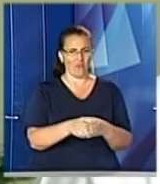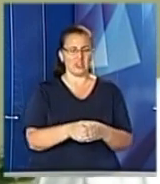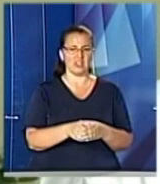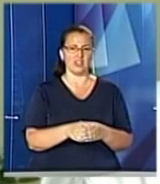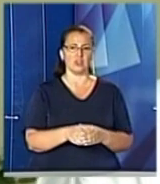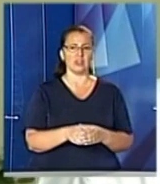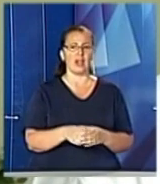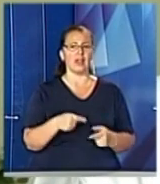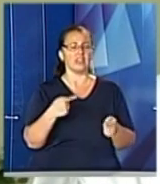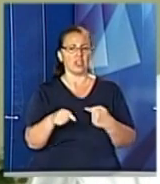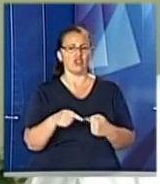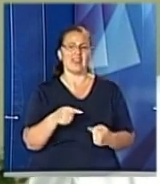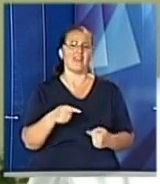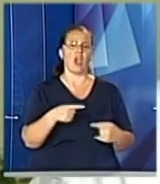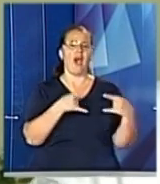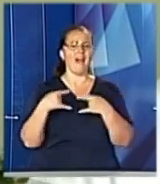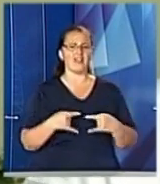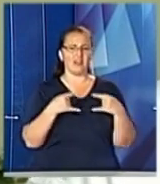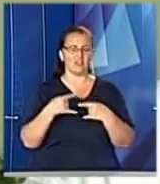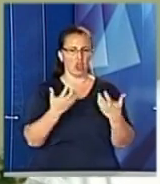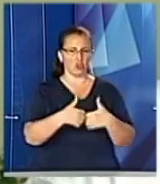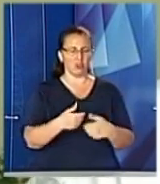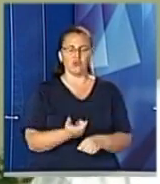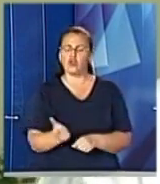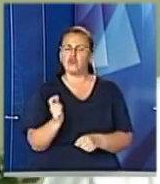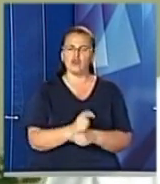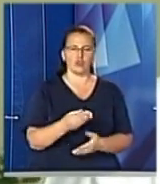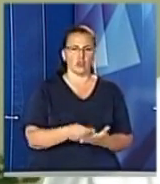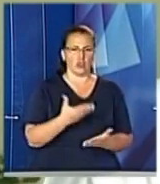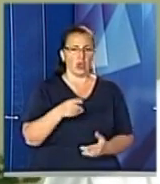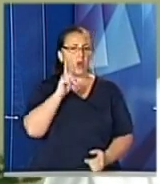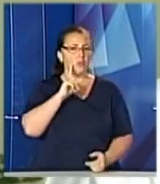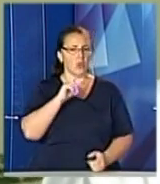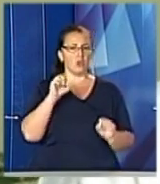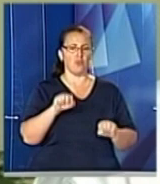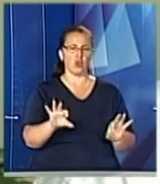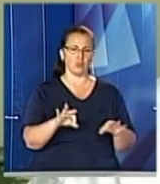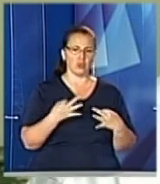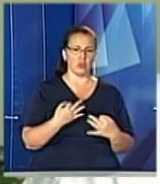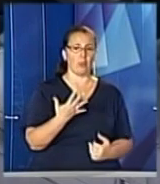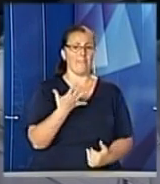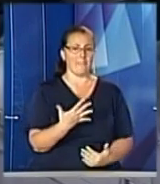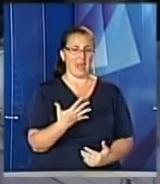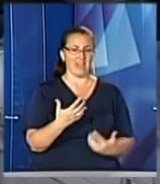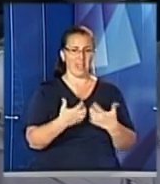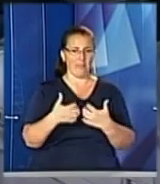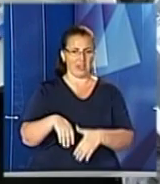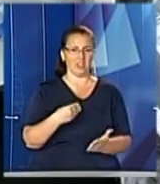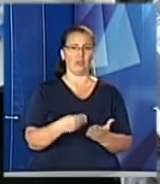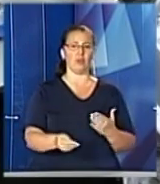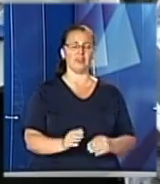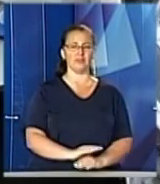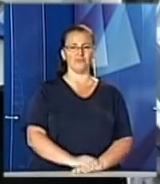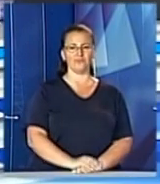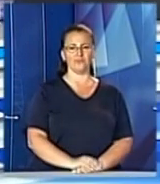закупівлі рентген обладнання. Воно дуже дороге, тому ми поки що собі можемо дозволити купити 5 апаратів. Ірина Качмарик, Анатолій